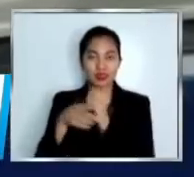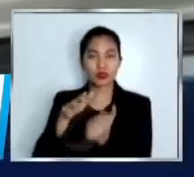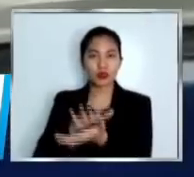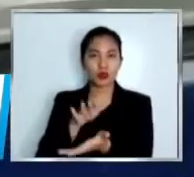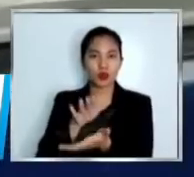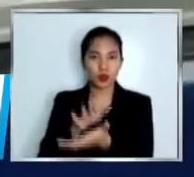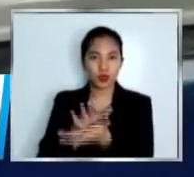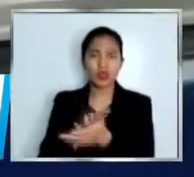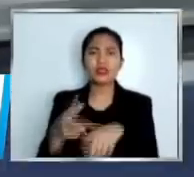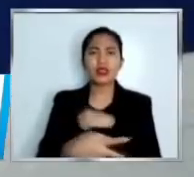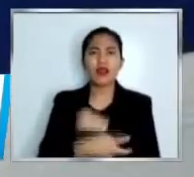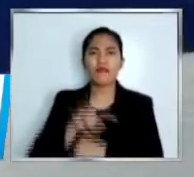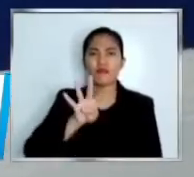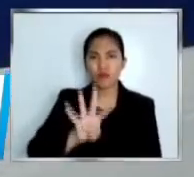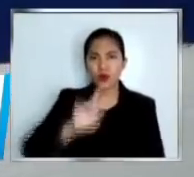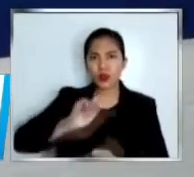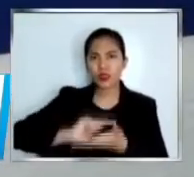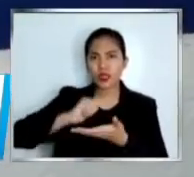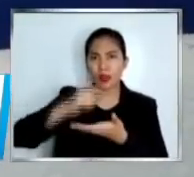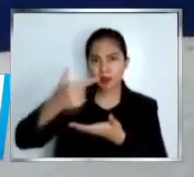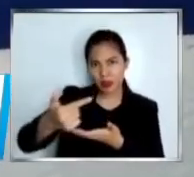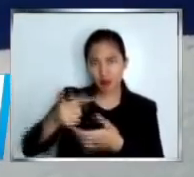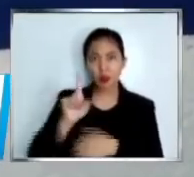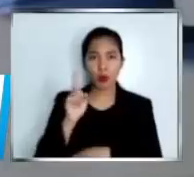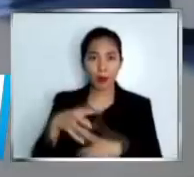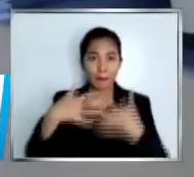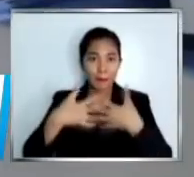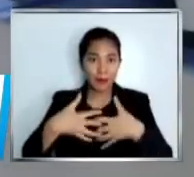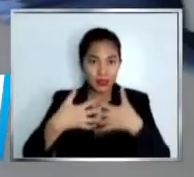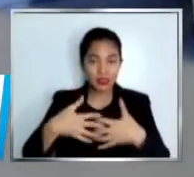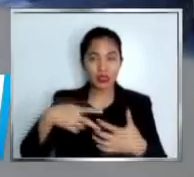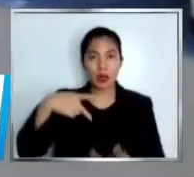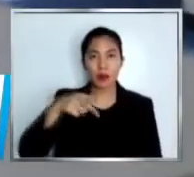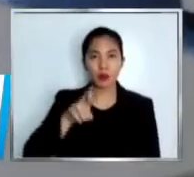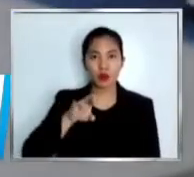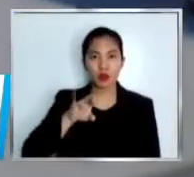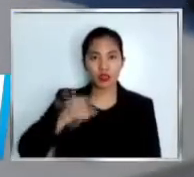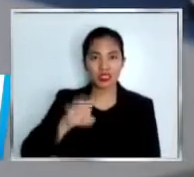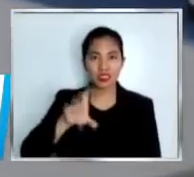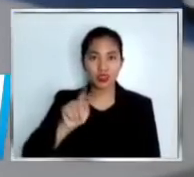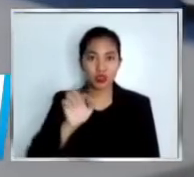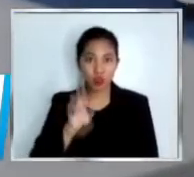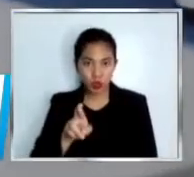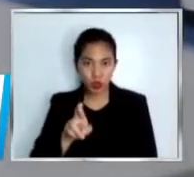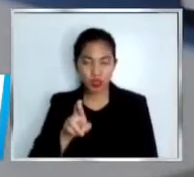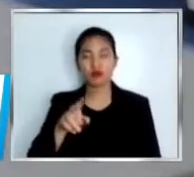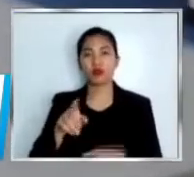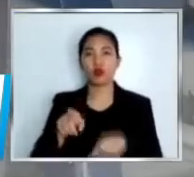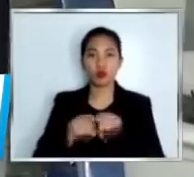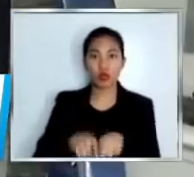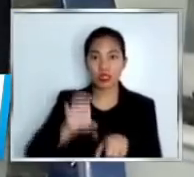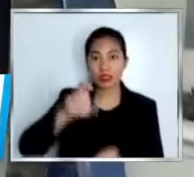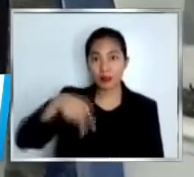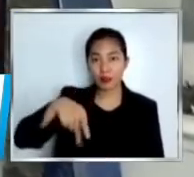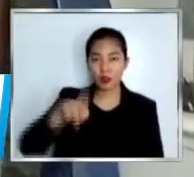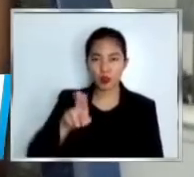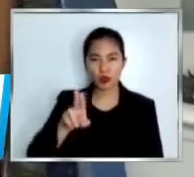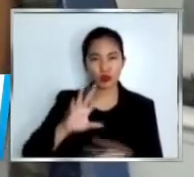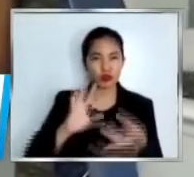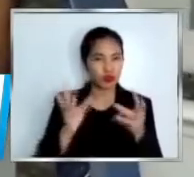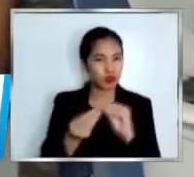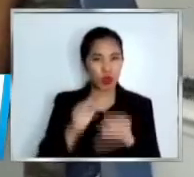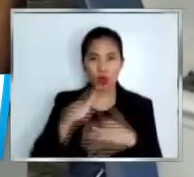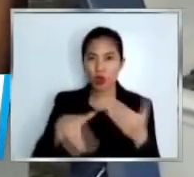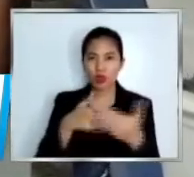laptop, isang projector, pati na isang computer set at CPU na nagkakahalaga lahat ng halos 300,000 piso. Ang dalawang